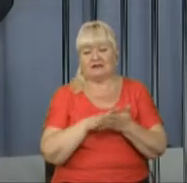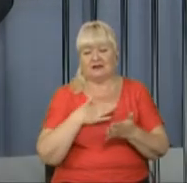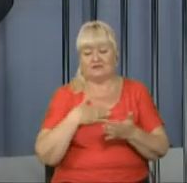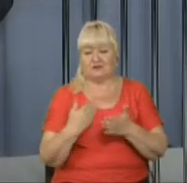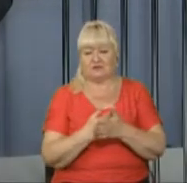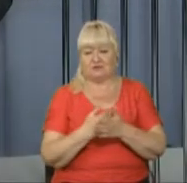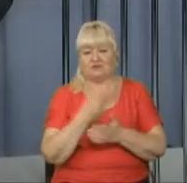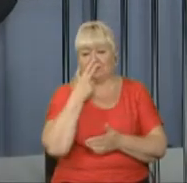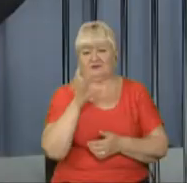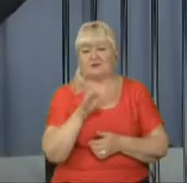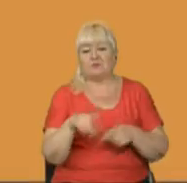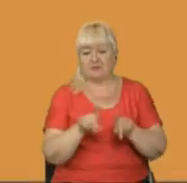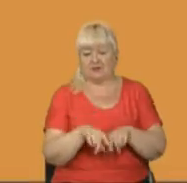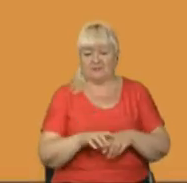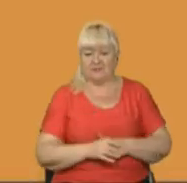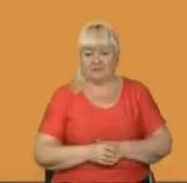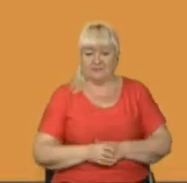нашому випуску дивіться про таке.